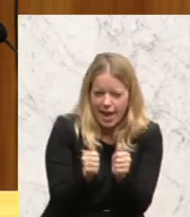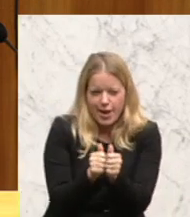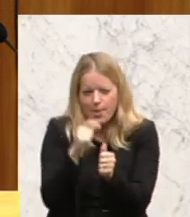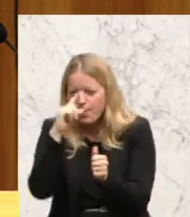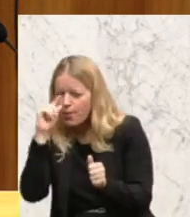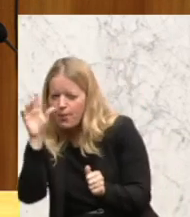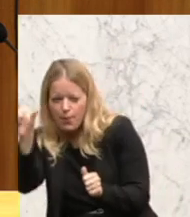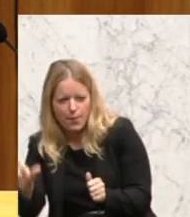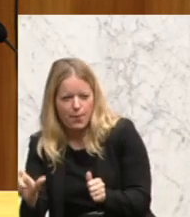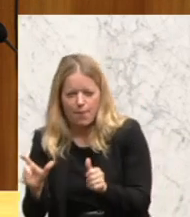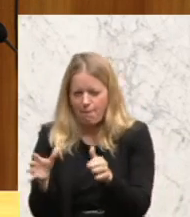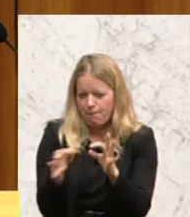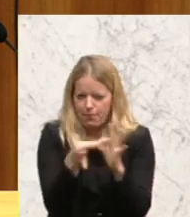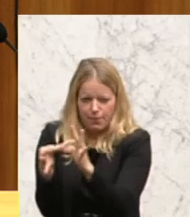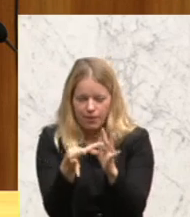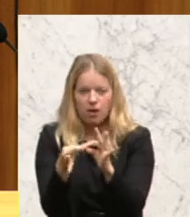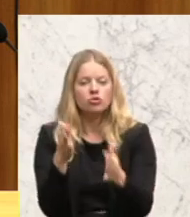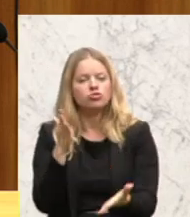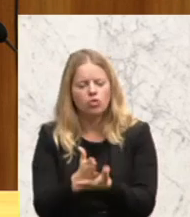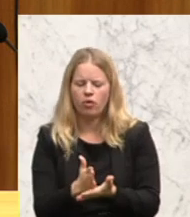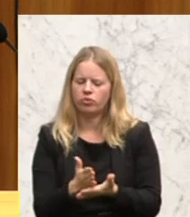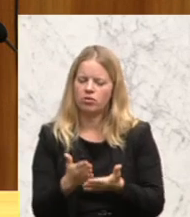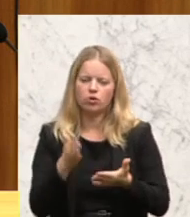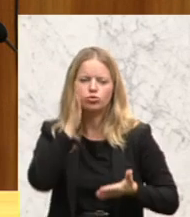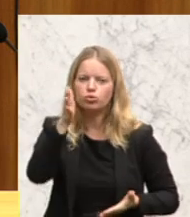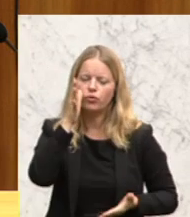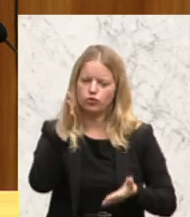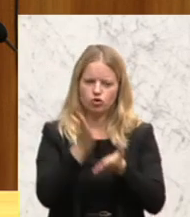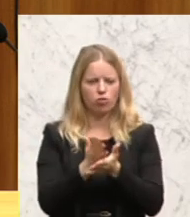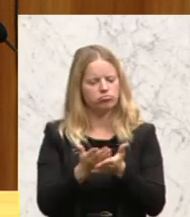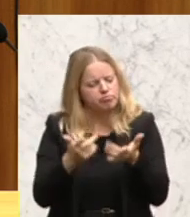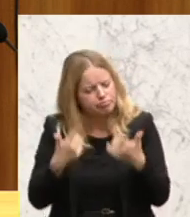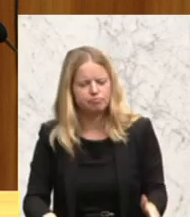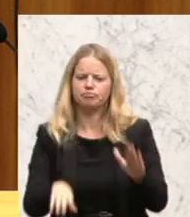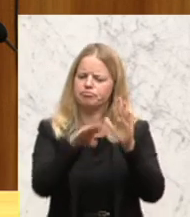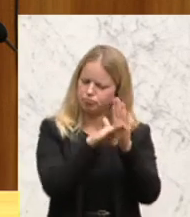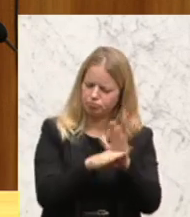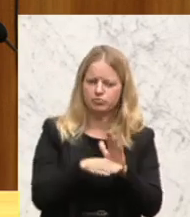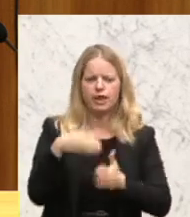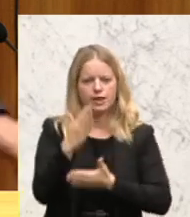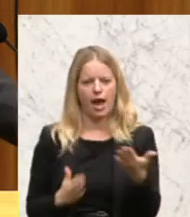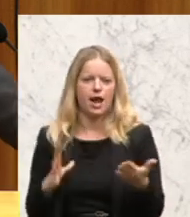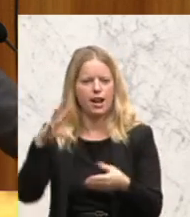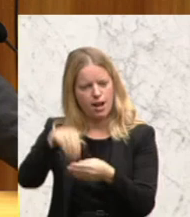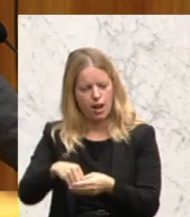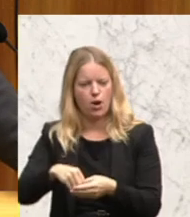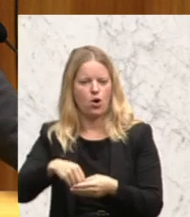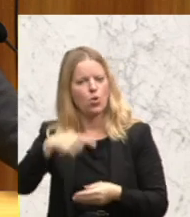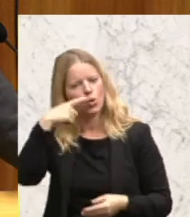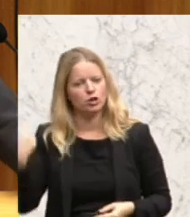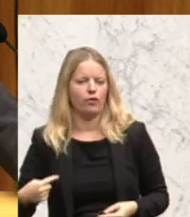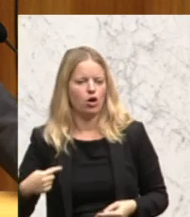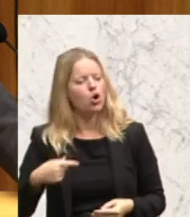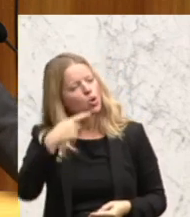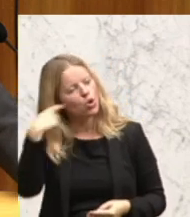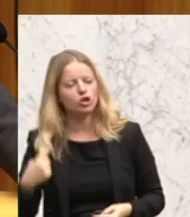-Verbündeten längst ein künftiger, legitimer Teil Russlands, wo Russland das Recht hat,